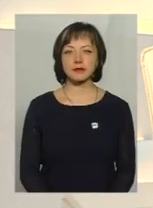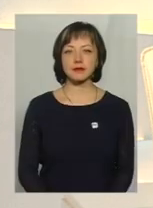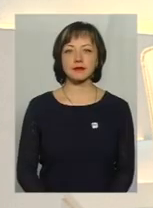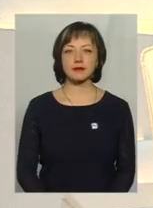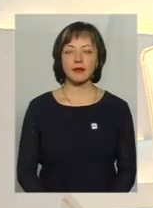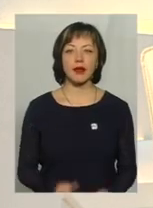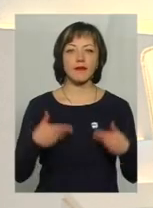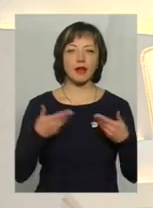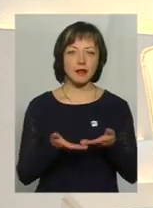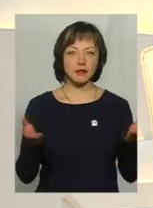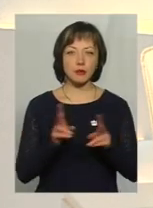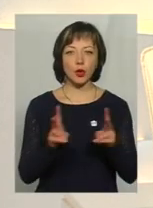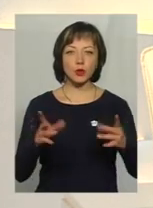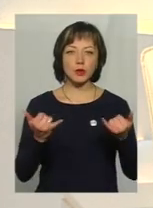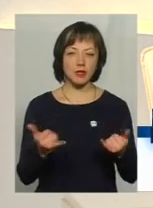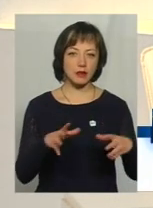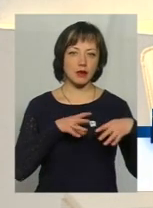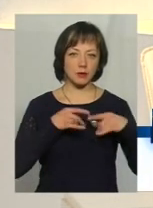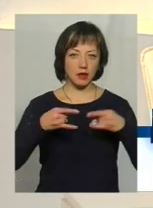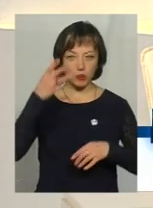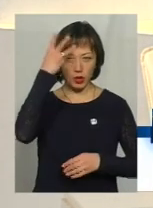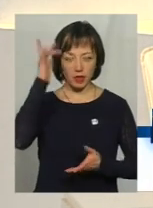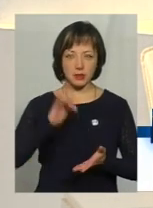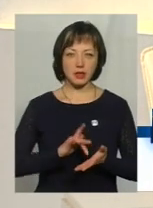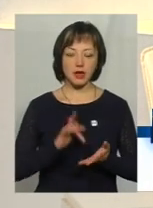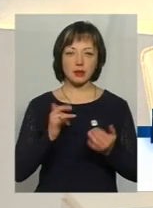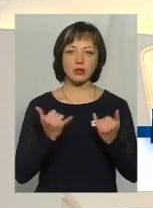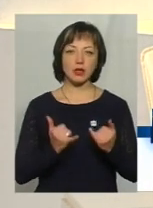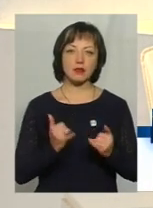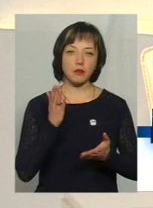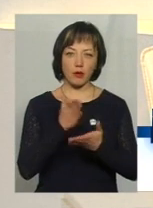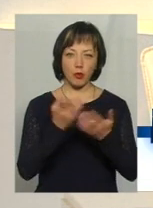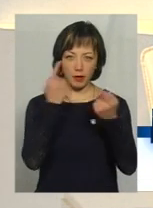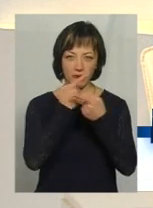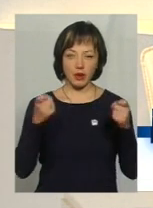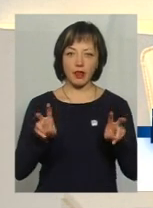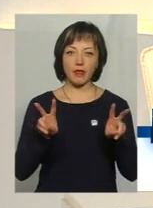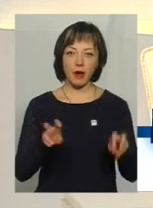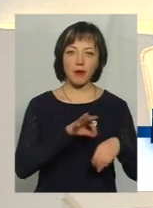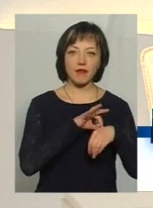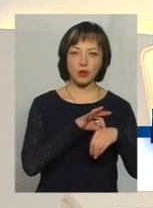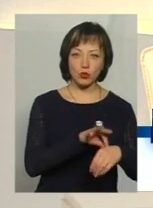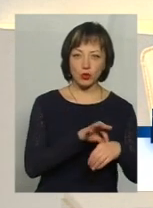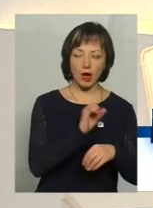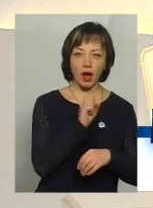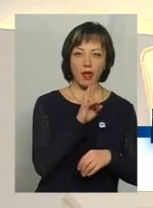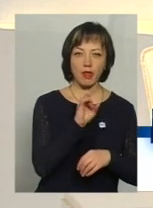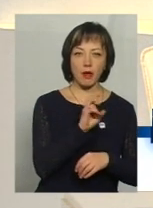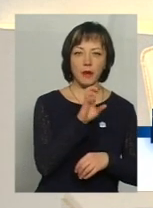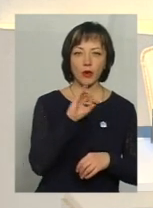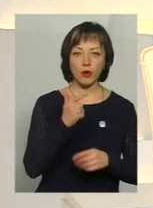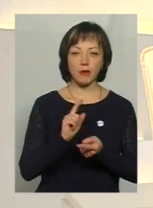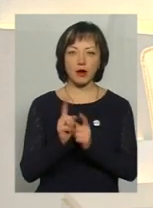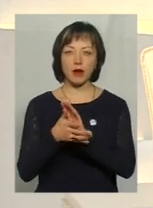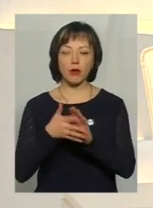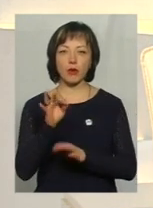Мої вітання усім, хто у цій порі разом із телеканалом Поділя Центр. На часті прямому ефірі тема. Ганна Бендюк, перекладна жестову мову Ольги